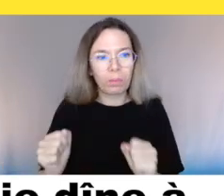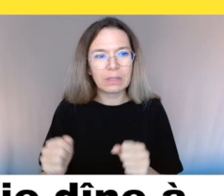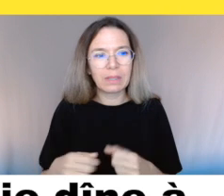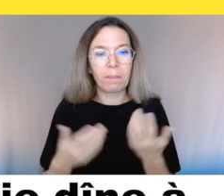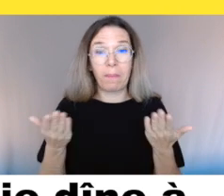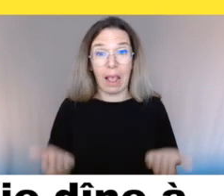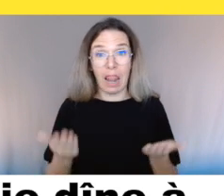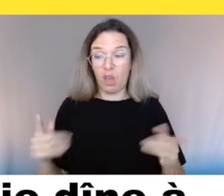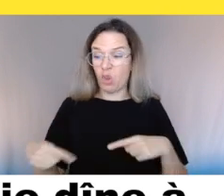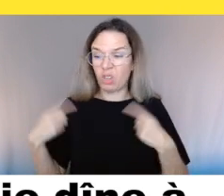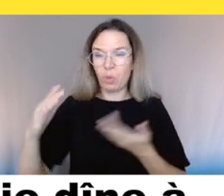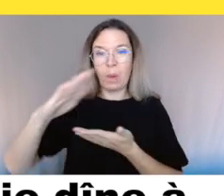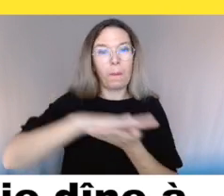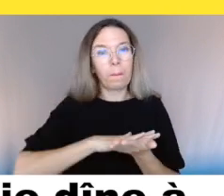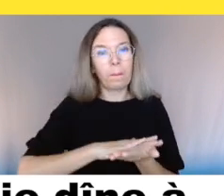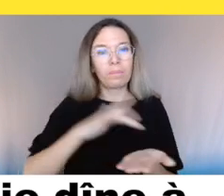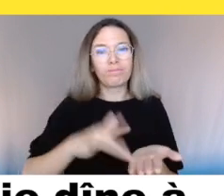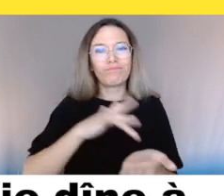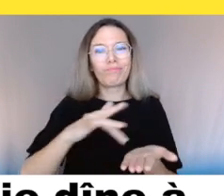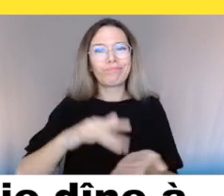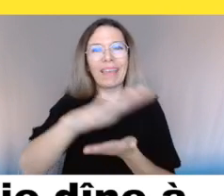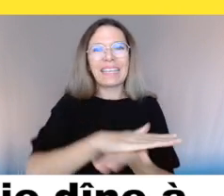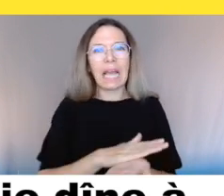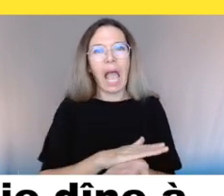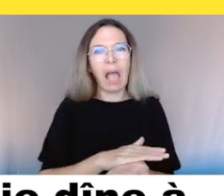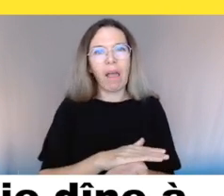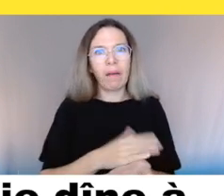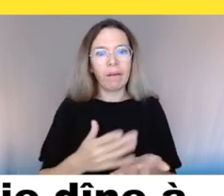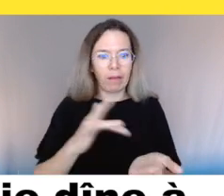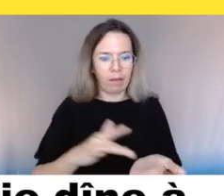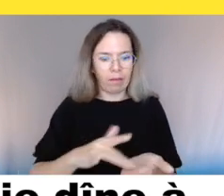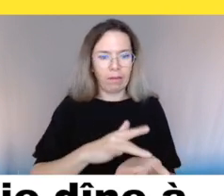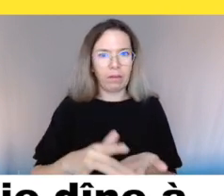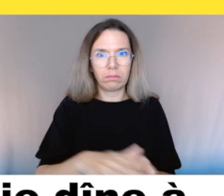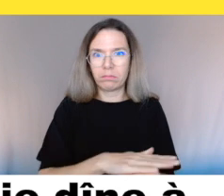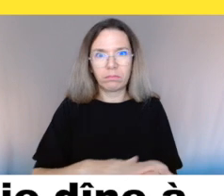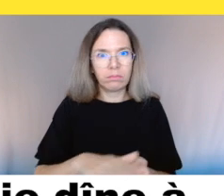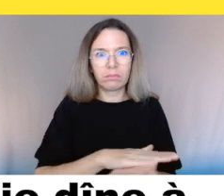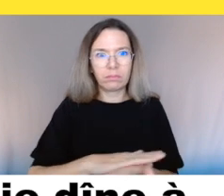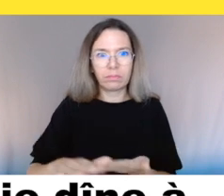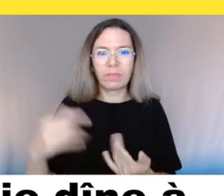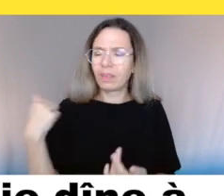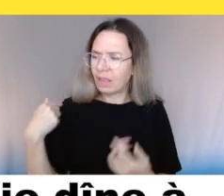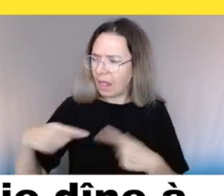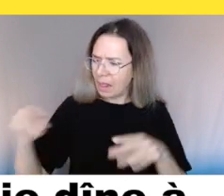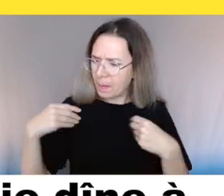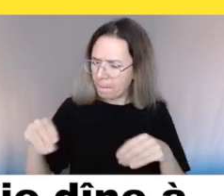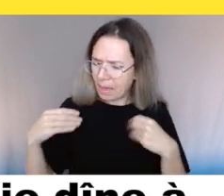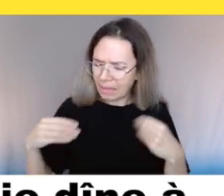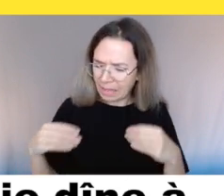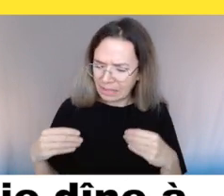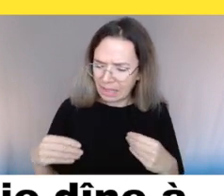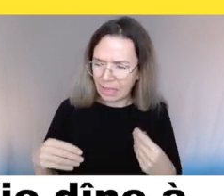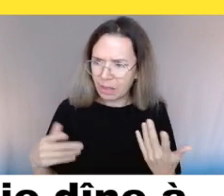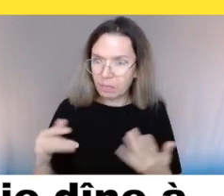et que j'essaie de, je demande justement à personne de dire, regarde, je pèse sur compte opération,